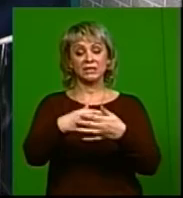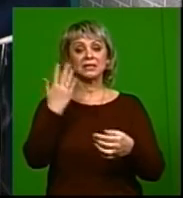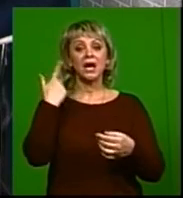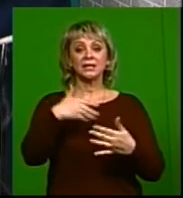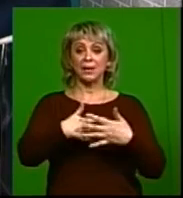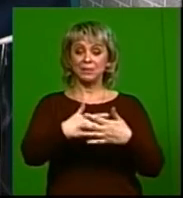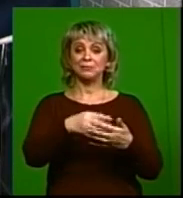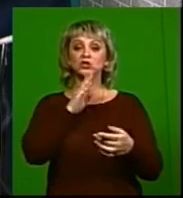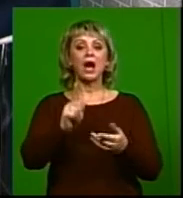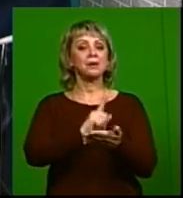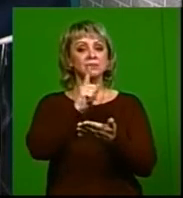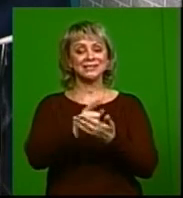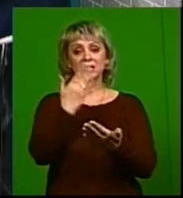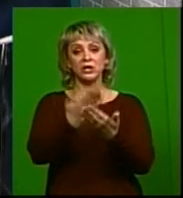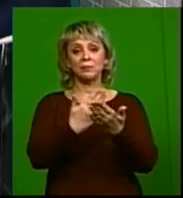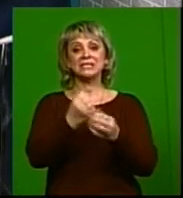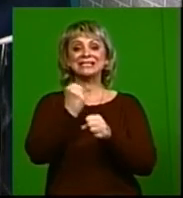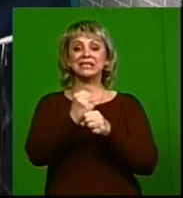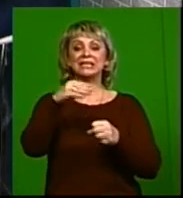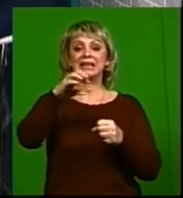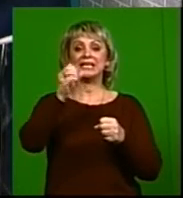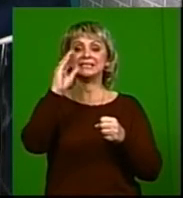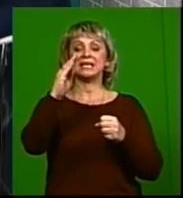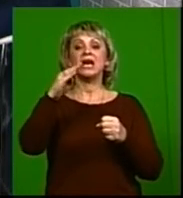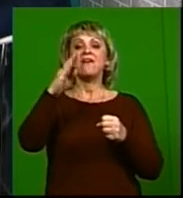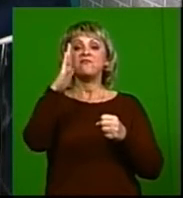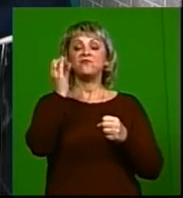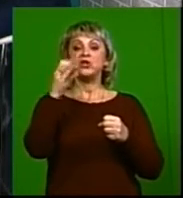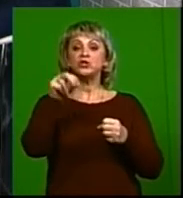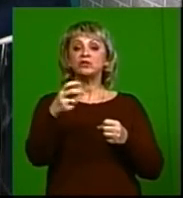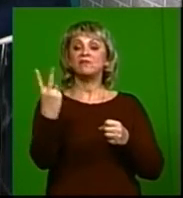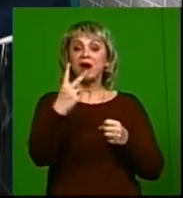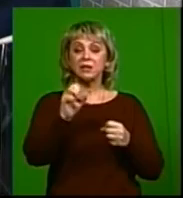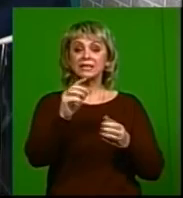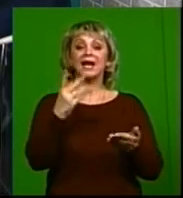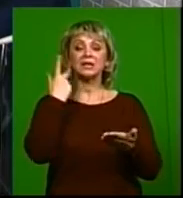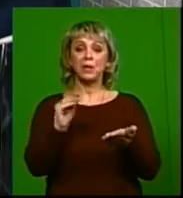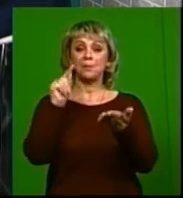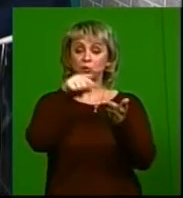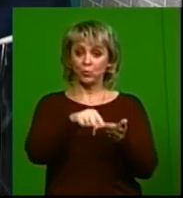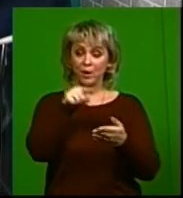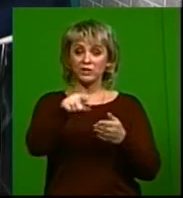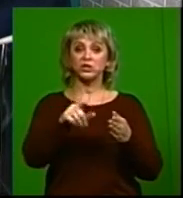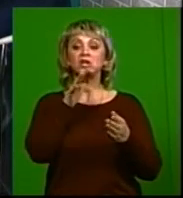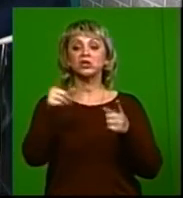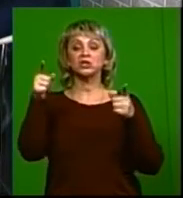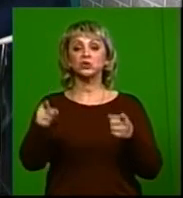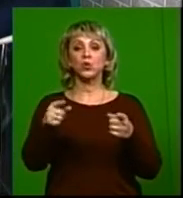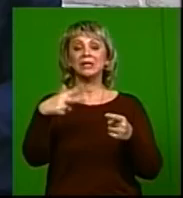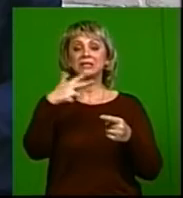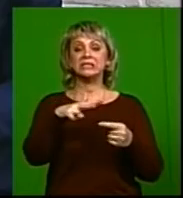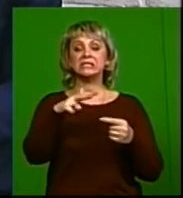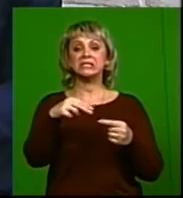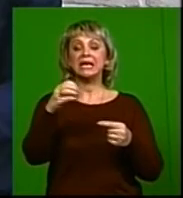беременным женщинам обязательно рекомендуют сделать тест на ВИЧ дважды при постановке на учет женской консультации и на сроке около 30 недель.